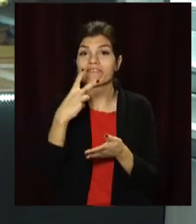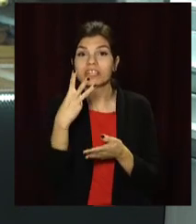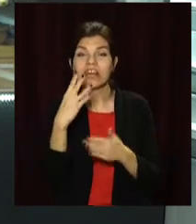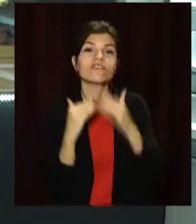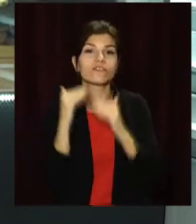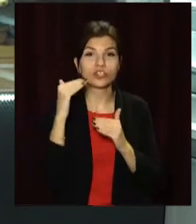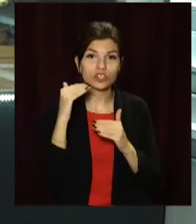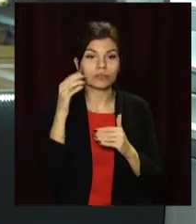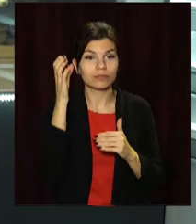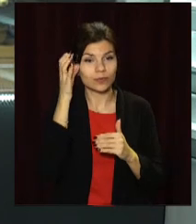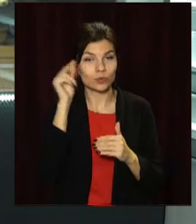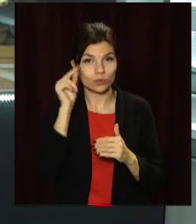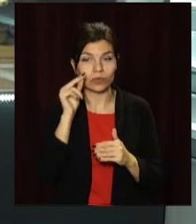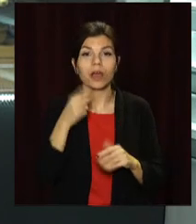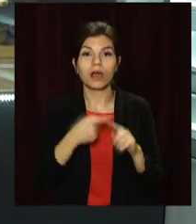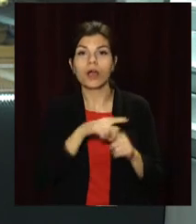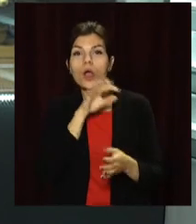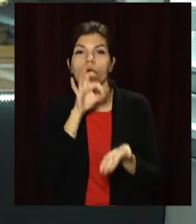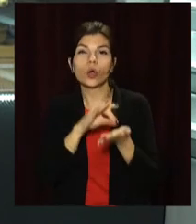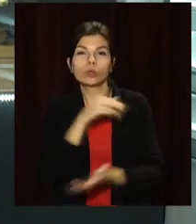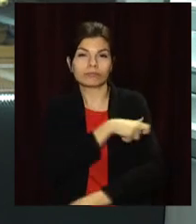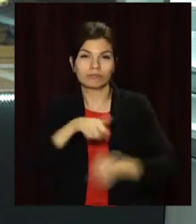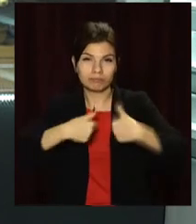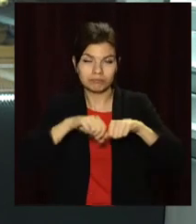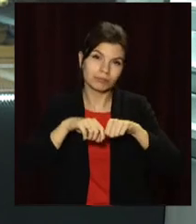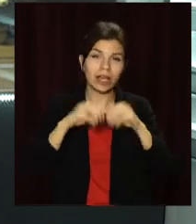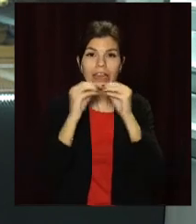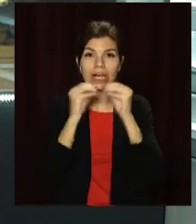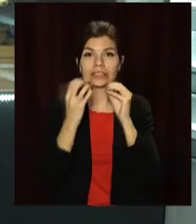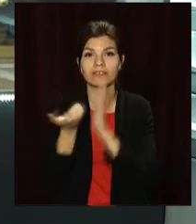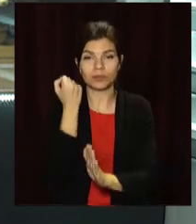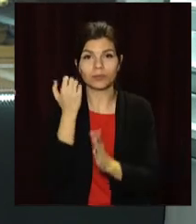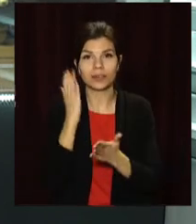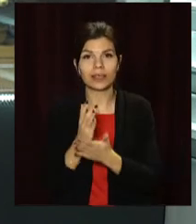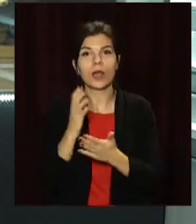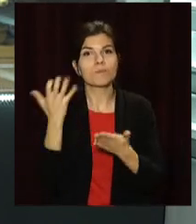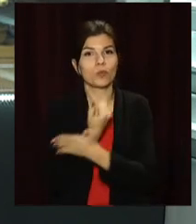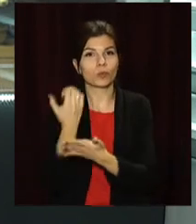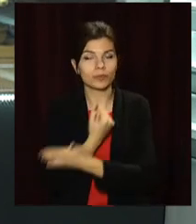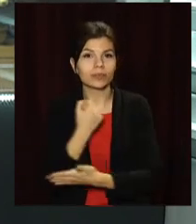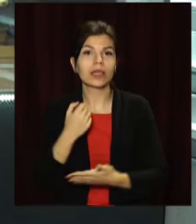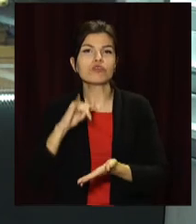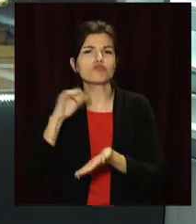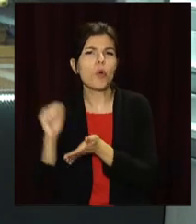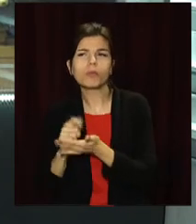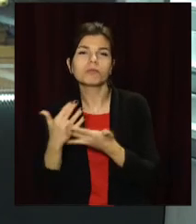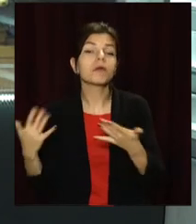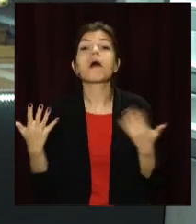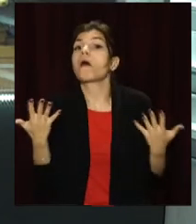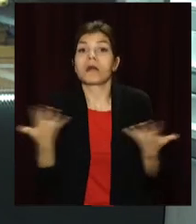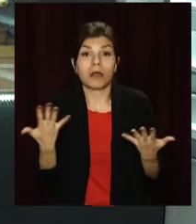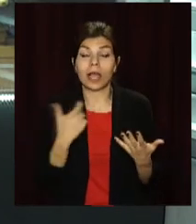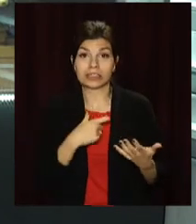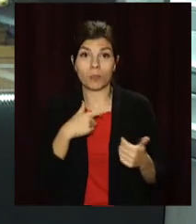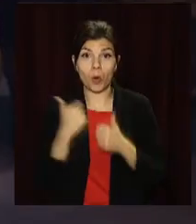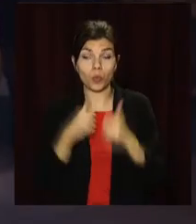За результатами оцінювання жирі обрало 10 переможців, 20 лауреатів та 18 дипломантів. У яких сферах проявили себе конкурсанти –